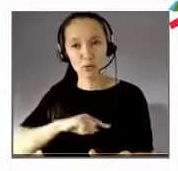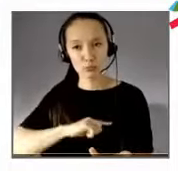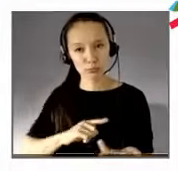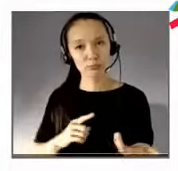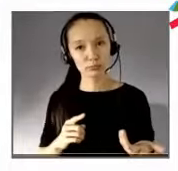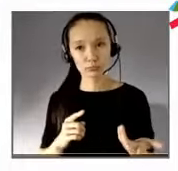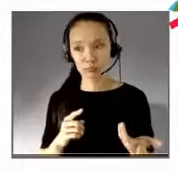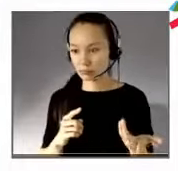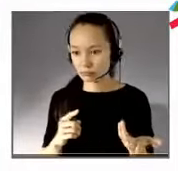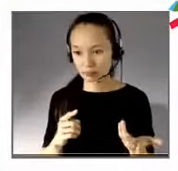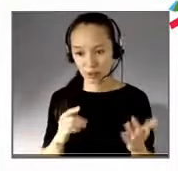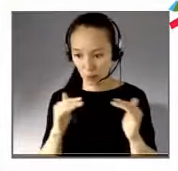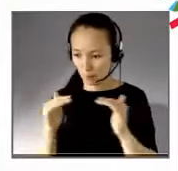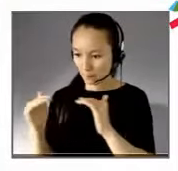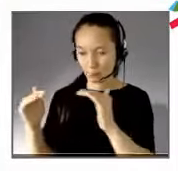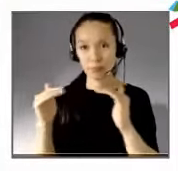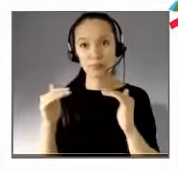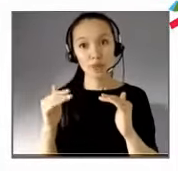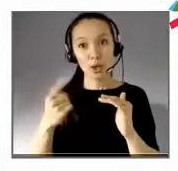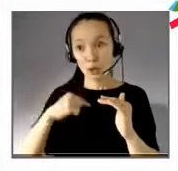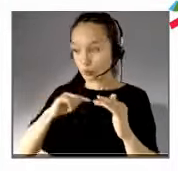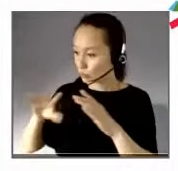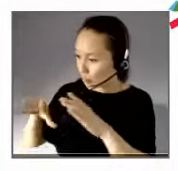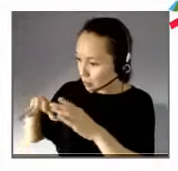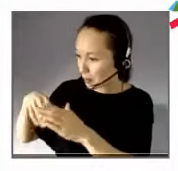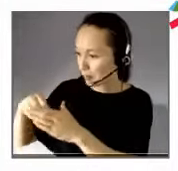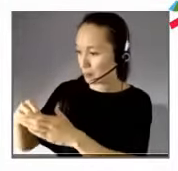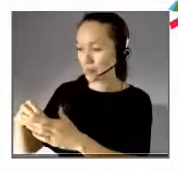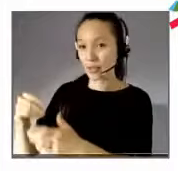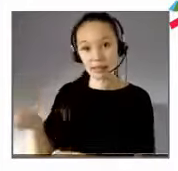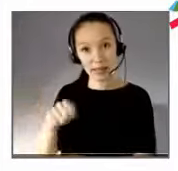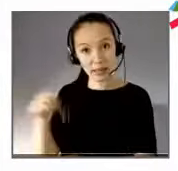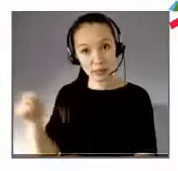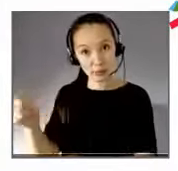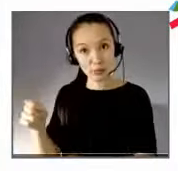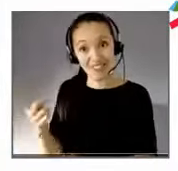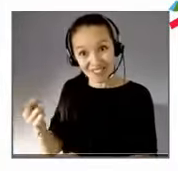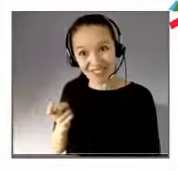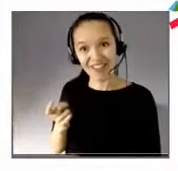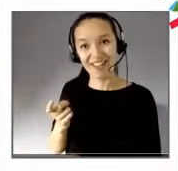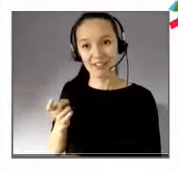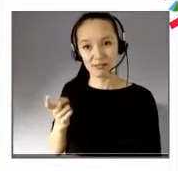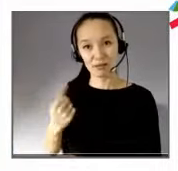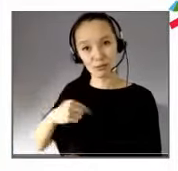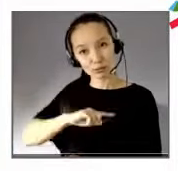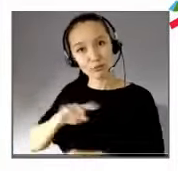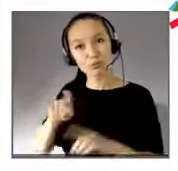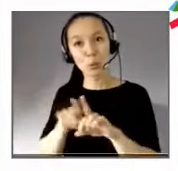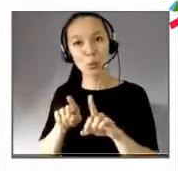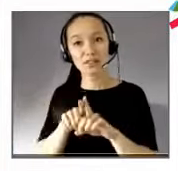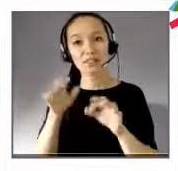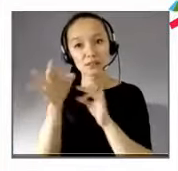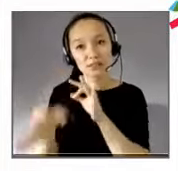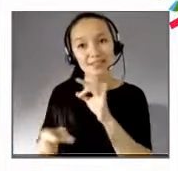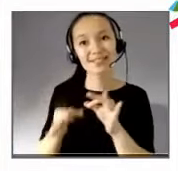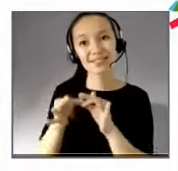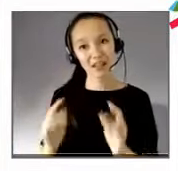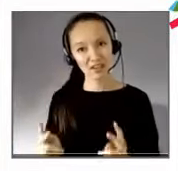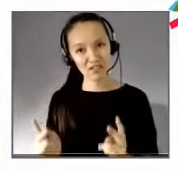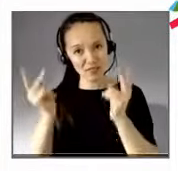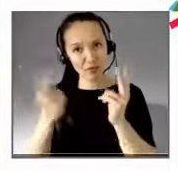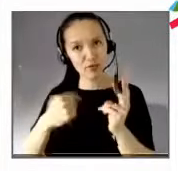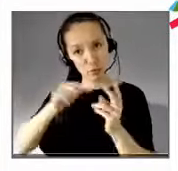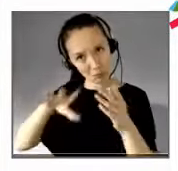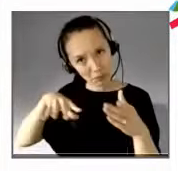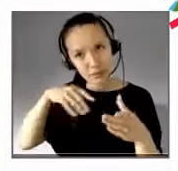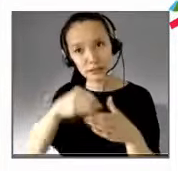dans la nature, nous sommes de la nature. Nous participons au cycle du vivant, notre commune humanité, c